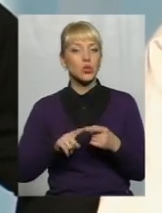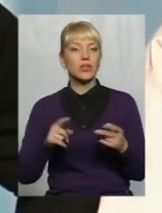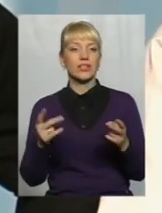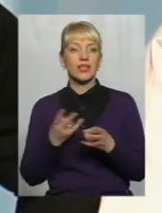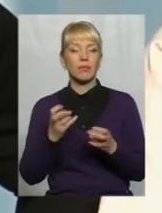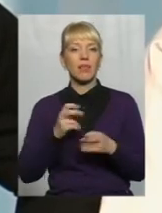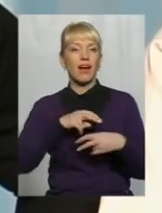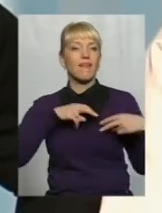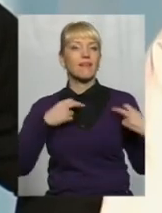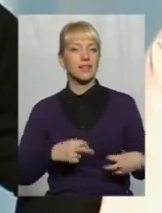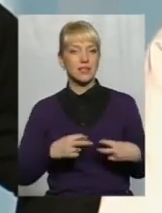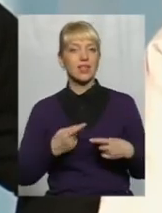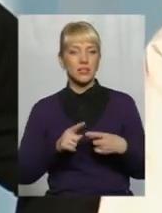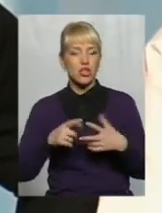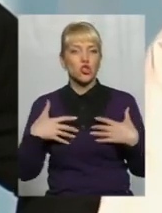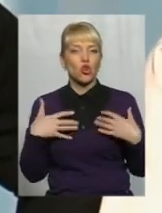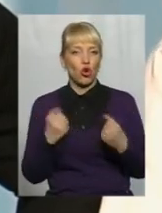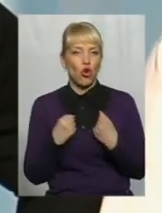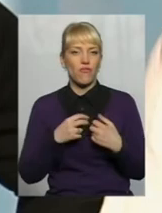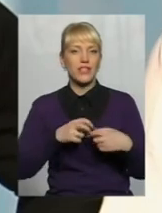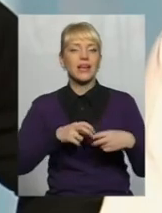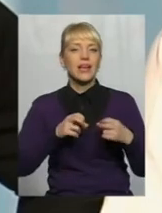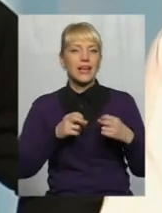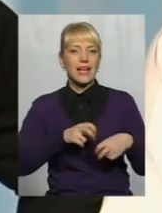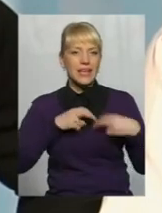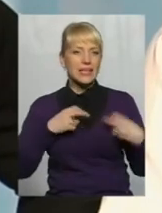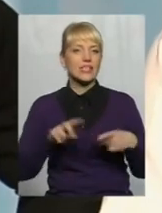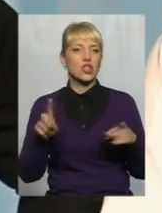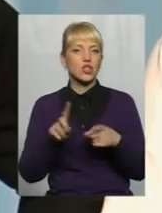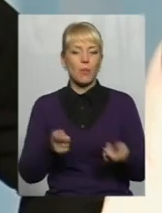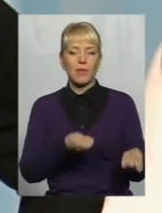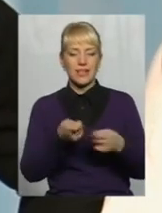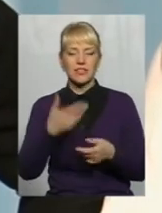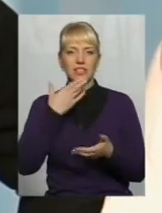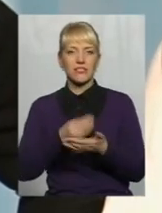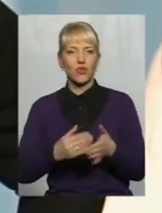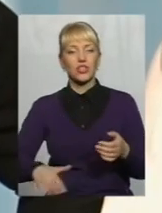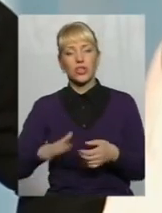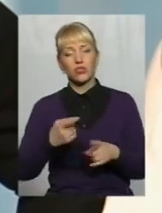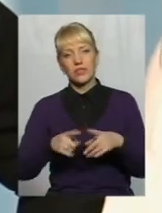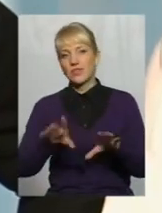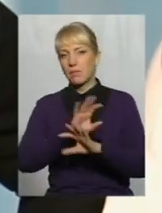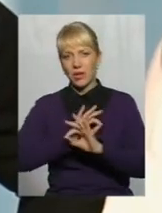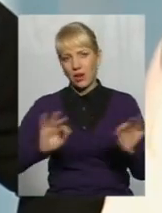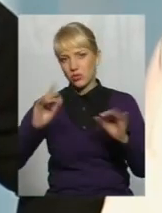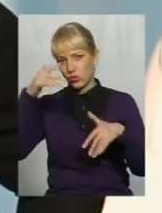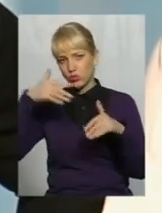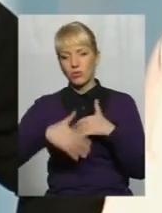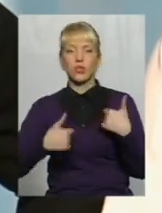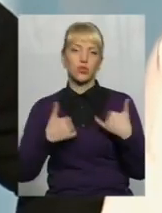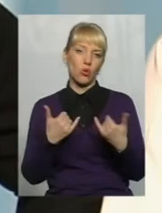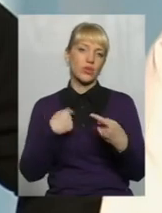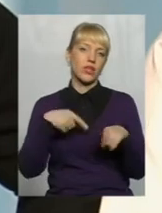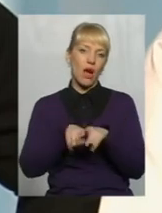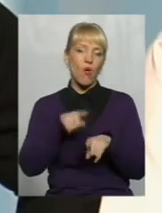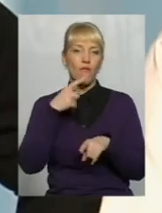ризику, здорового ризику, для того, щоб щось принести на своїй території. Всі це прекрасно розуміють. І сьогодні я так говорю